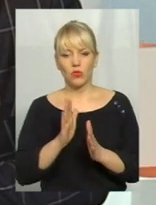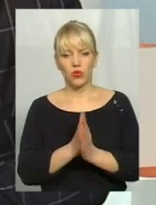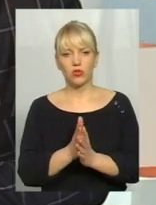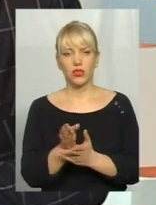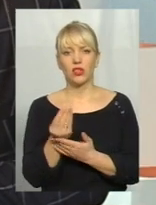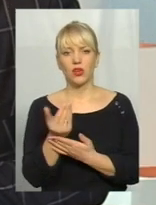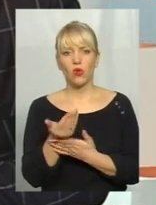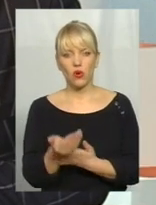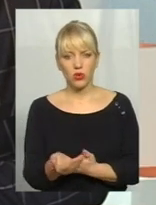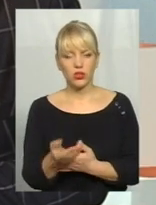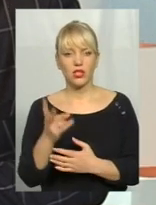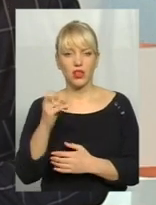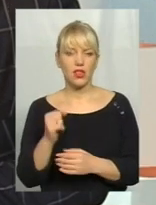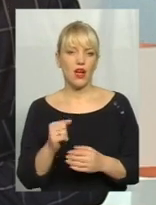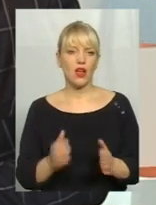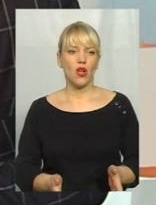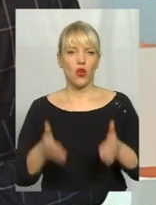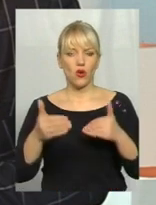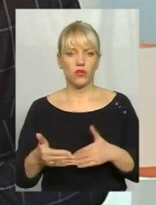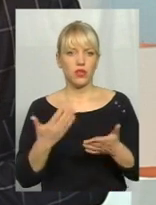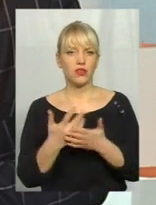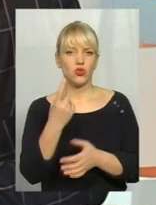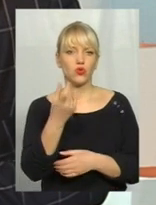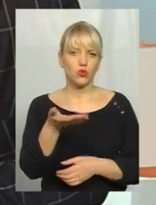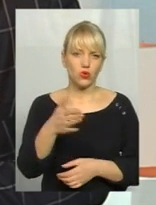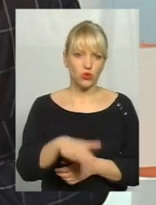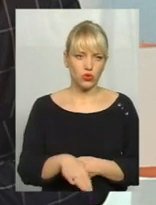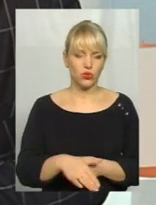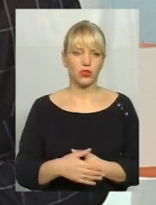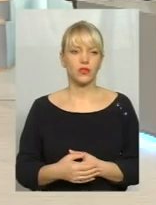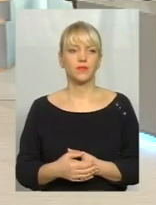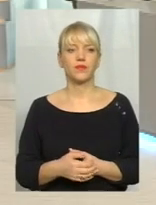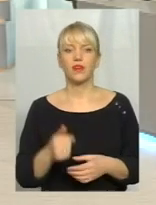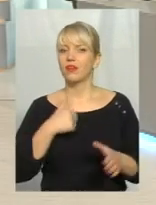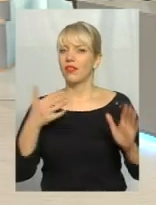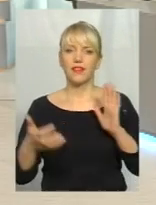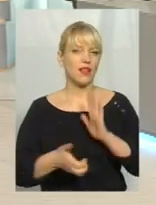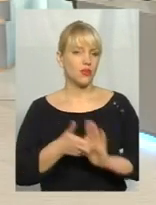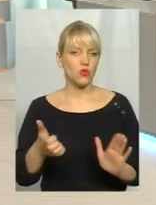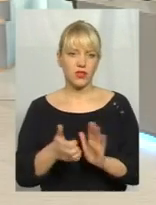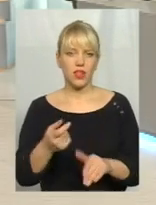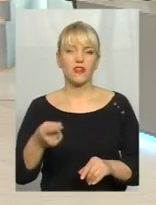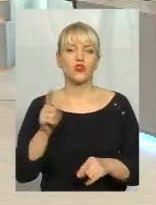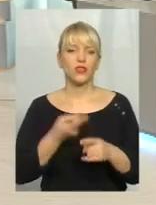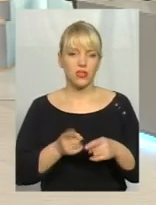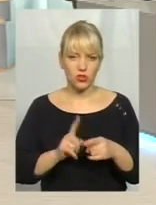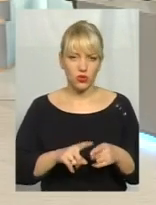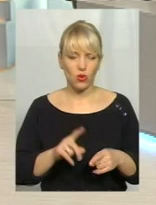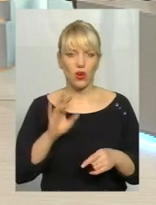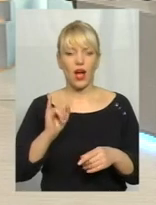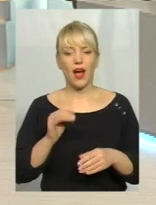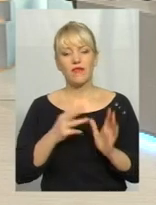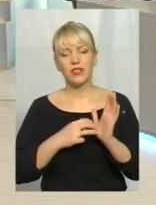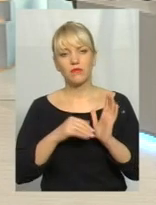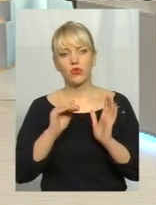контейнери і не менше 100 штук, бо це взагалі нам ще не достатньо цього. А 800 тисяч для